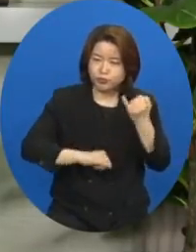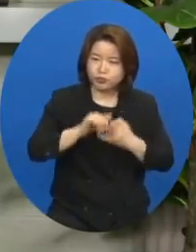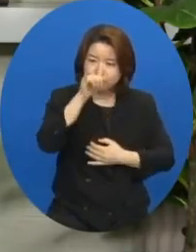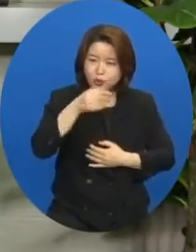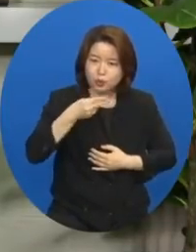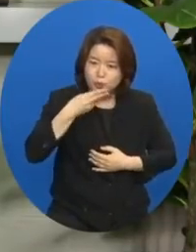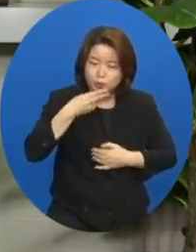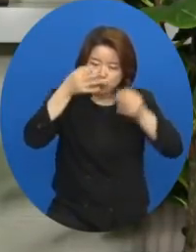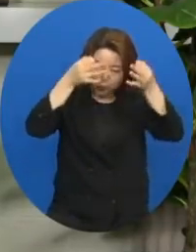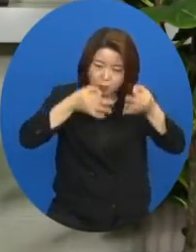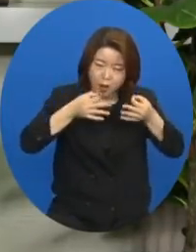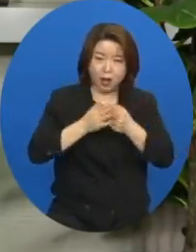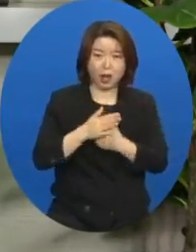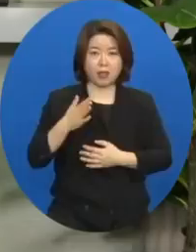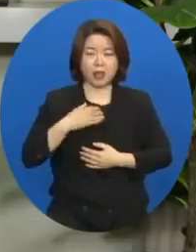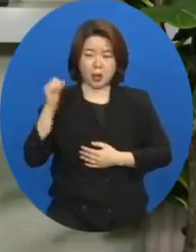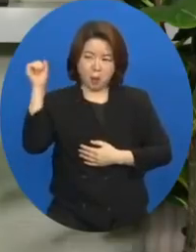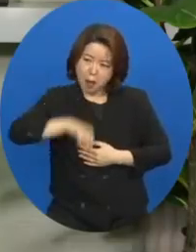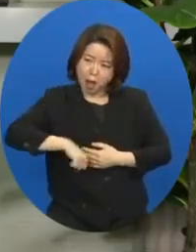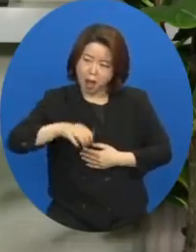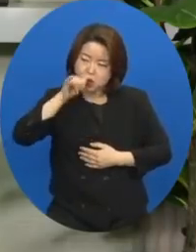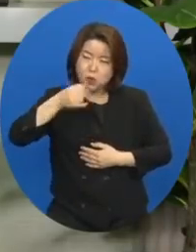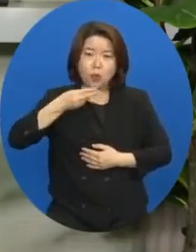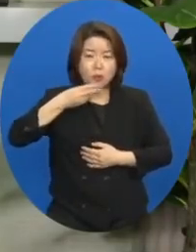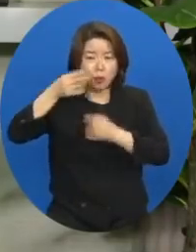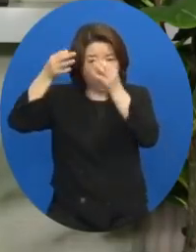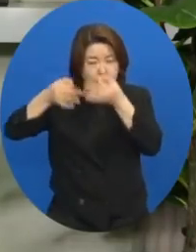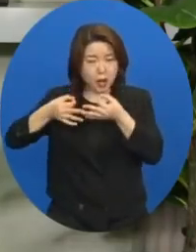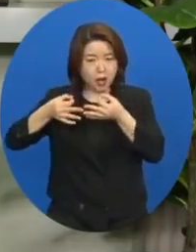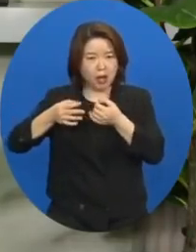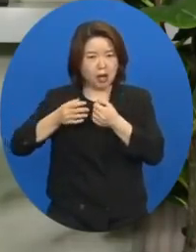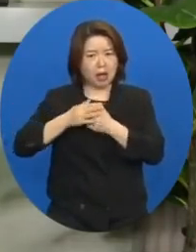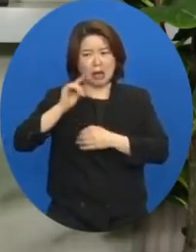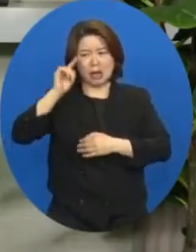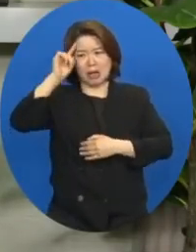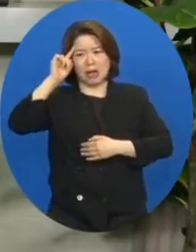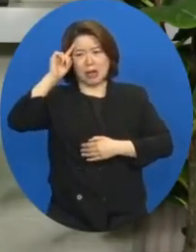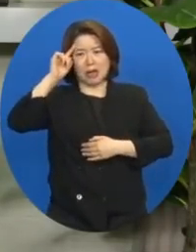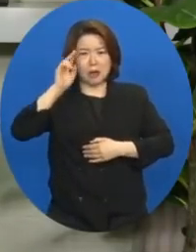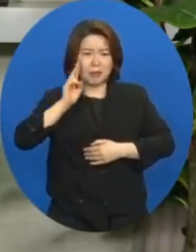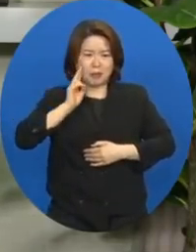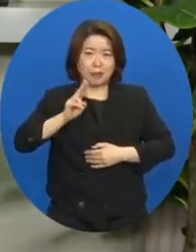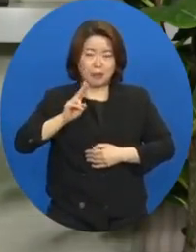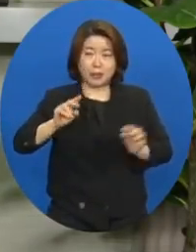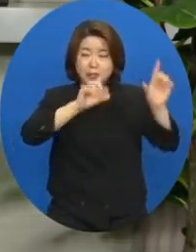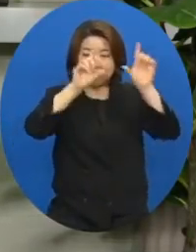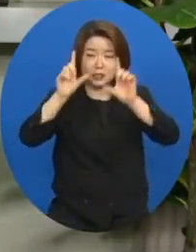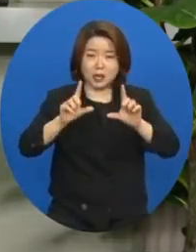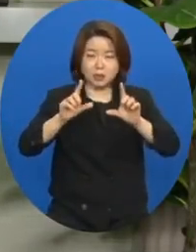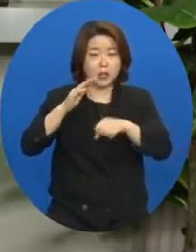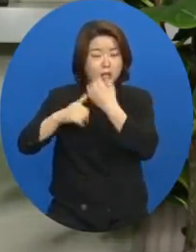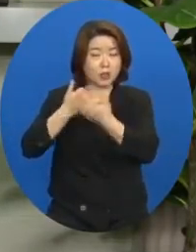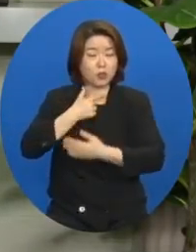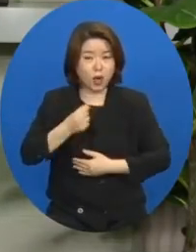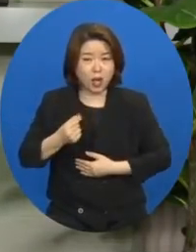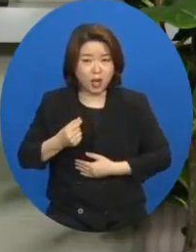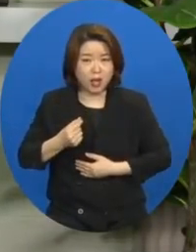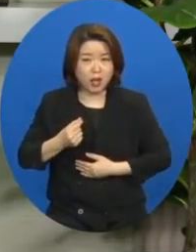혹시 내가 불순종한 게 있지 않을까? 노이로제에 걸리는 삶을 하나님이 원하시는 것일까요?